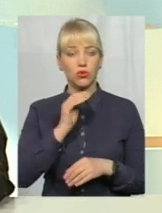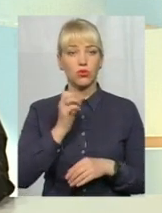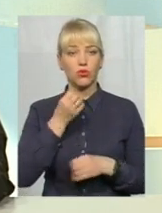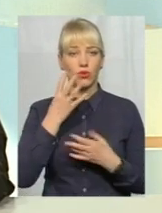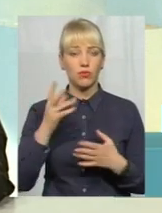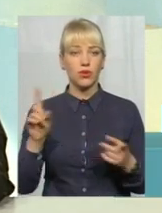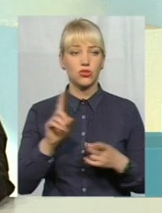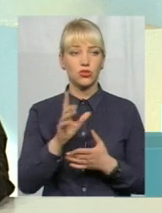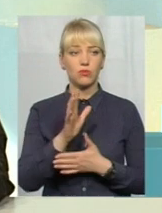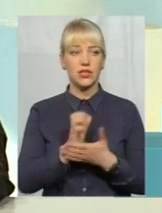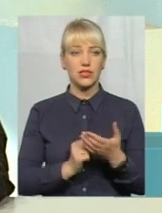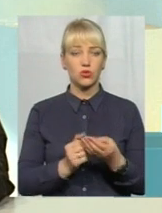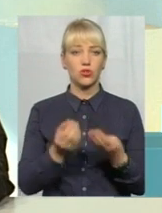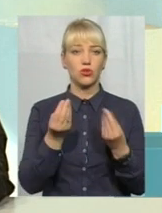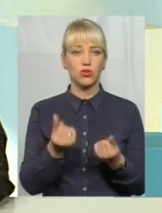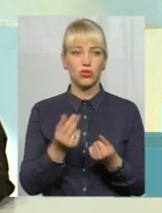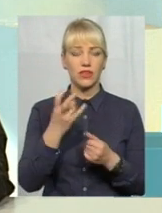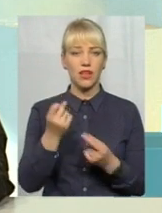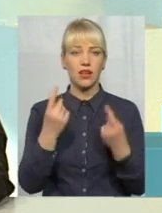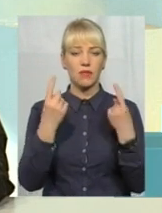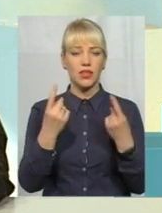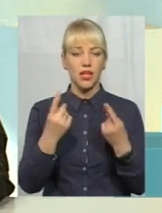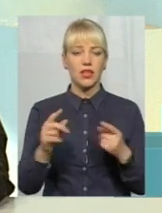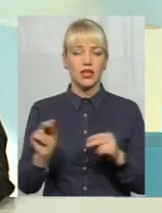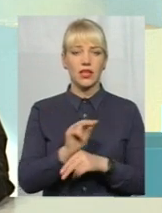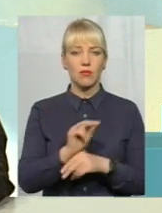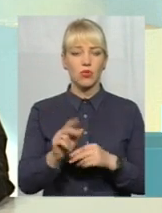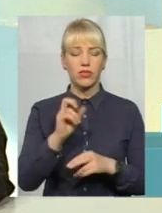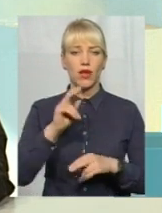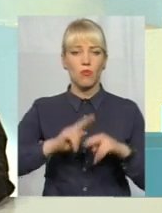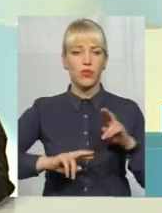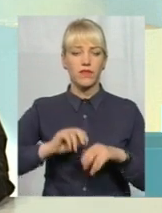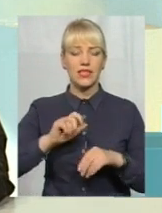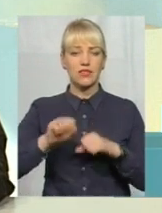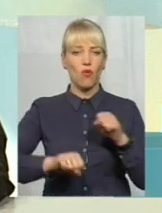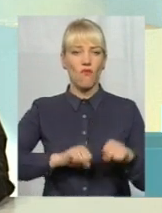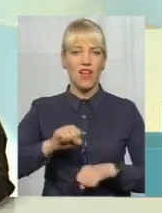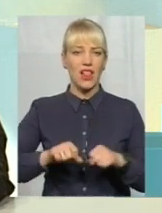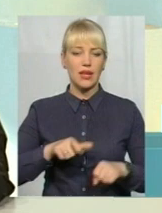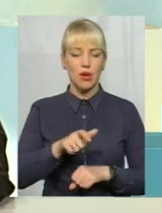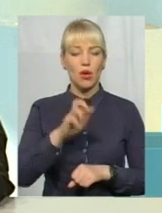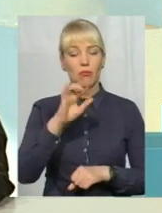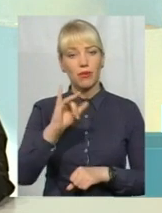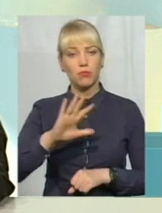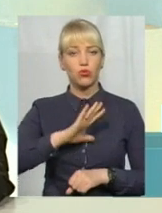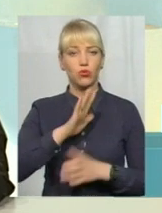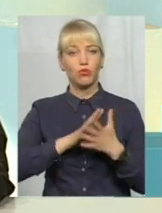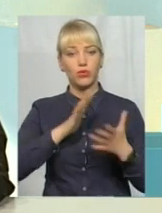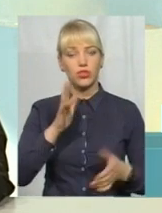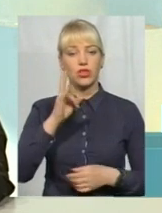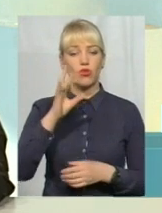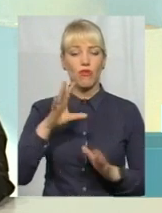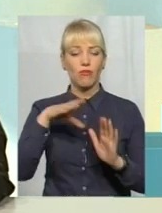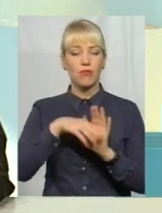ресурсу грошового на капітальний ремонт на будівництво велодоріжок було набагато більше. Але в